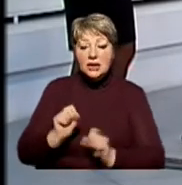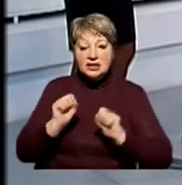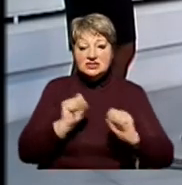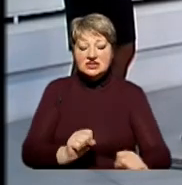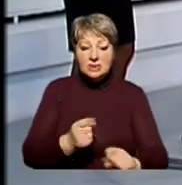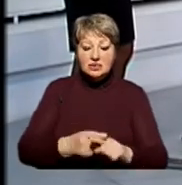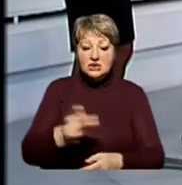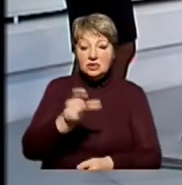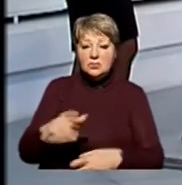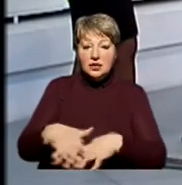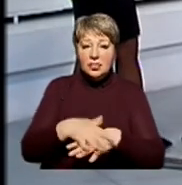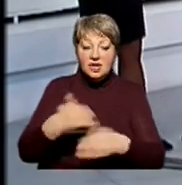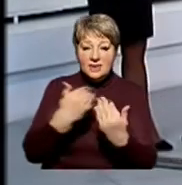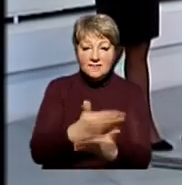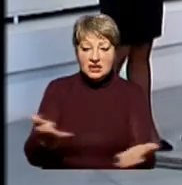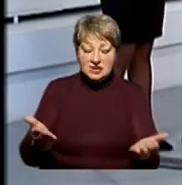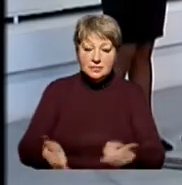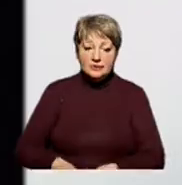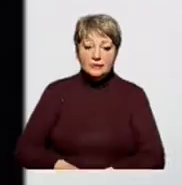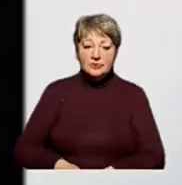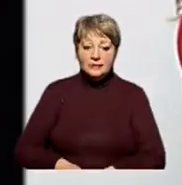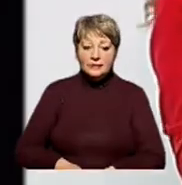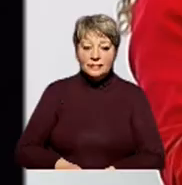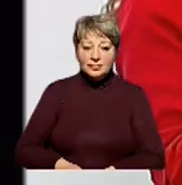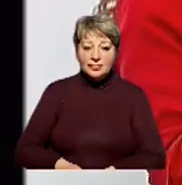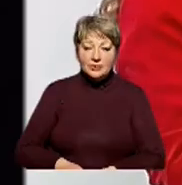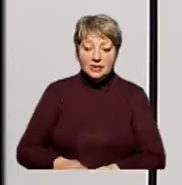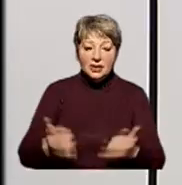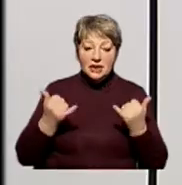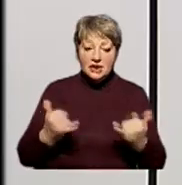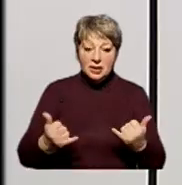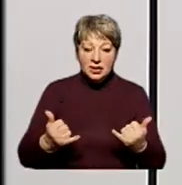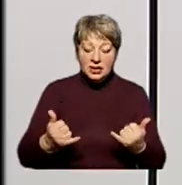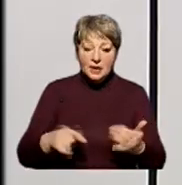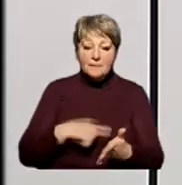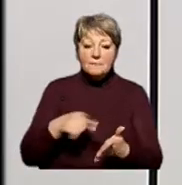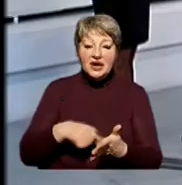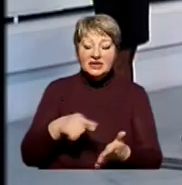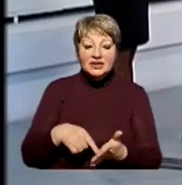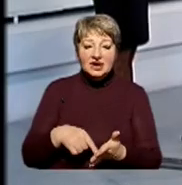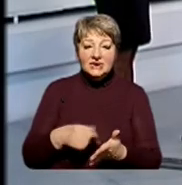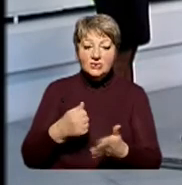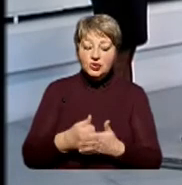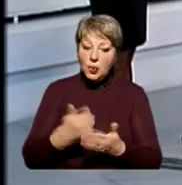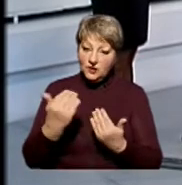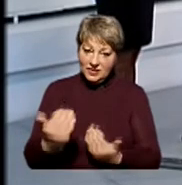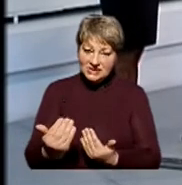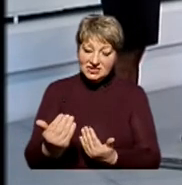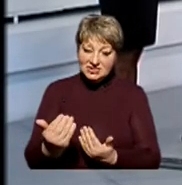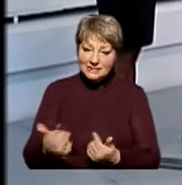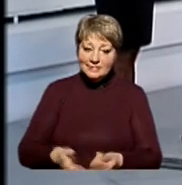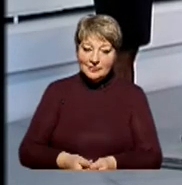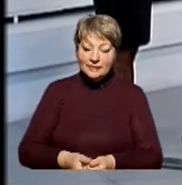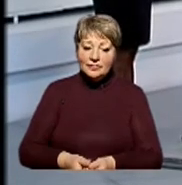олігархів, а вас. Вклалися в час. Тож на черзі питання від експерта. Пане Єгене, прошу вам слово.